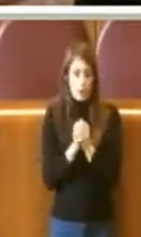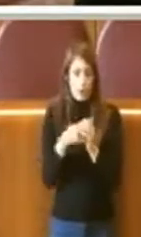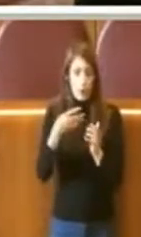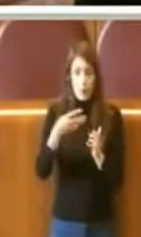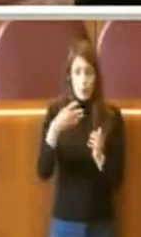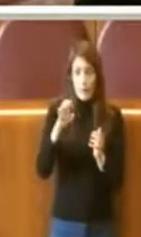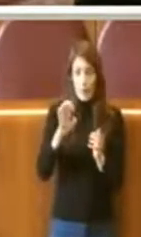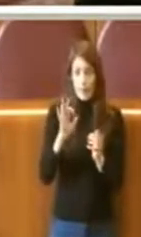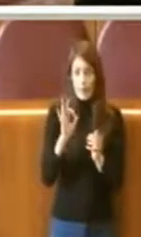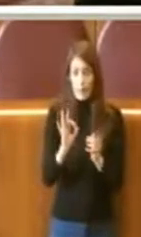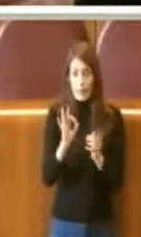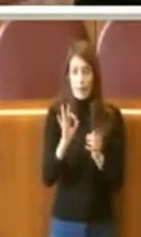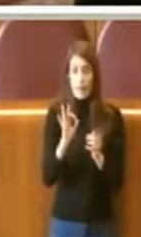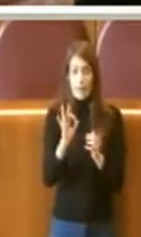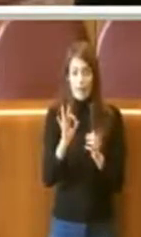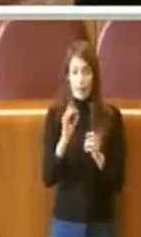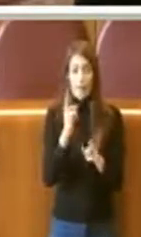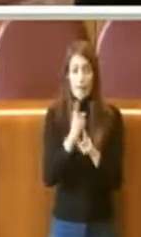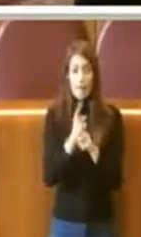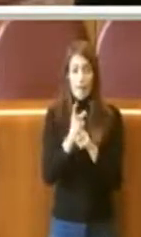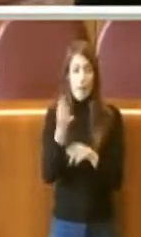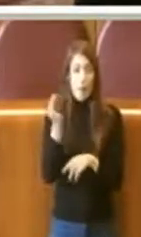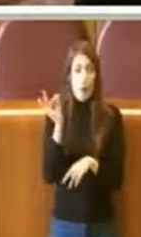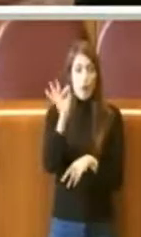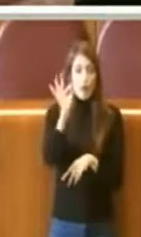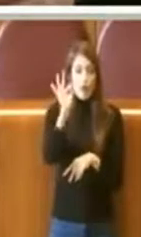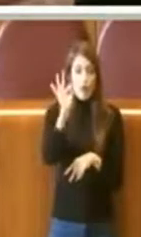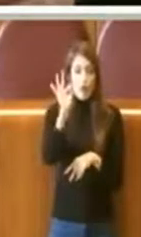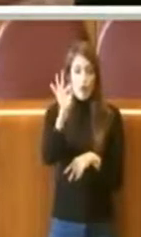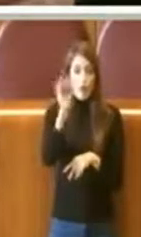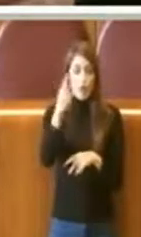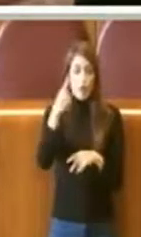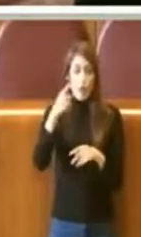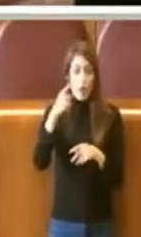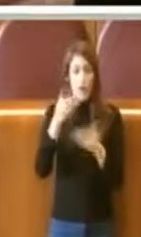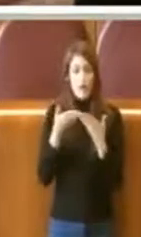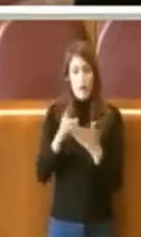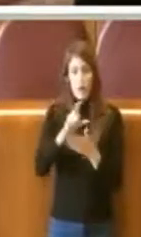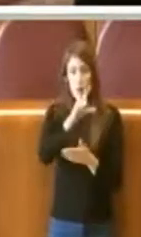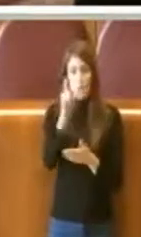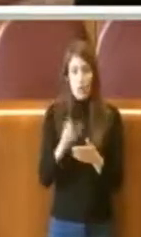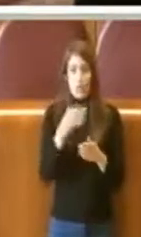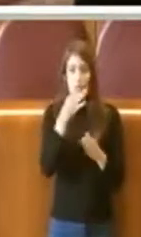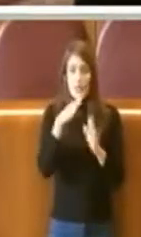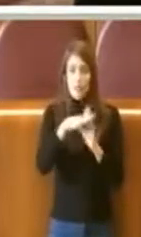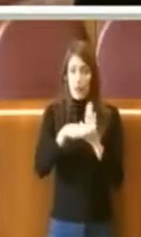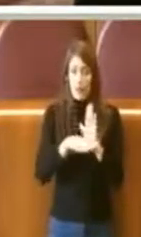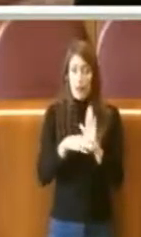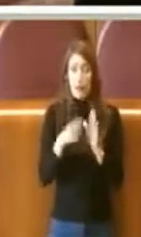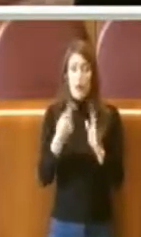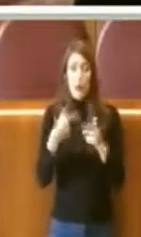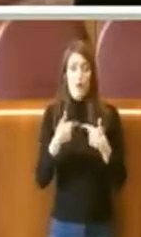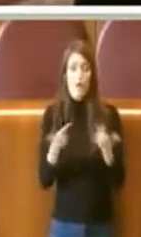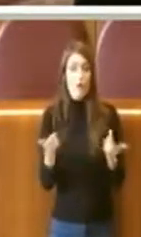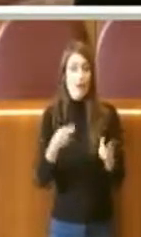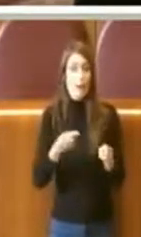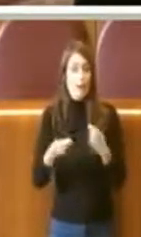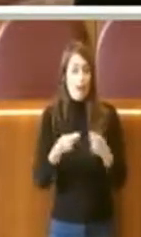chiaro il mandato che traguardi un vero progetto per il Paese e non si limiti ad un piano sostenibile con offerta di mercato.